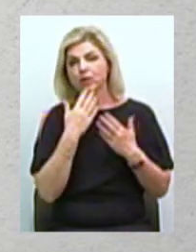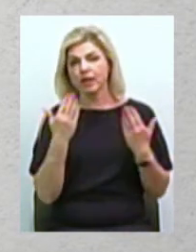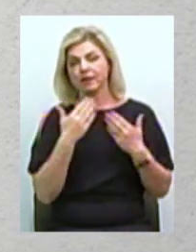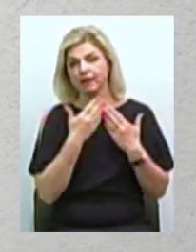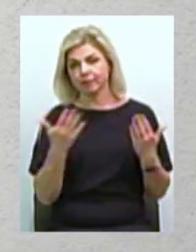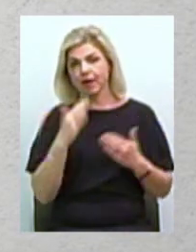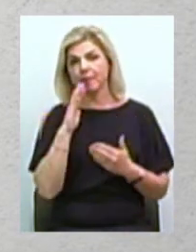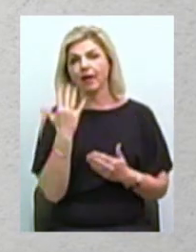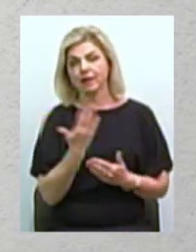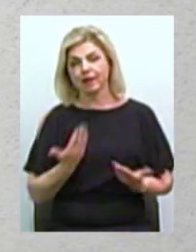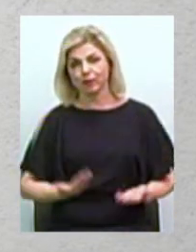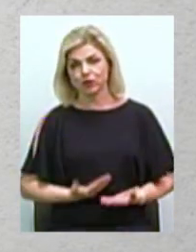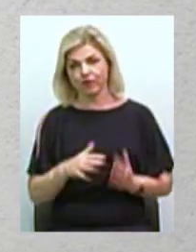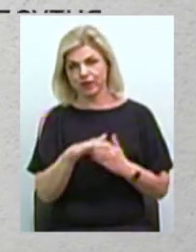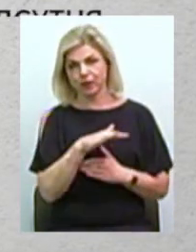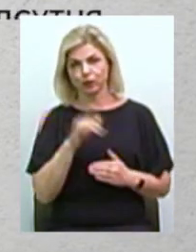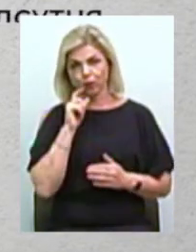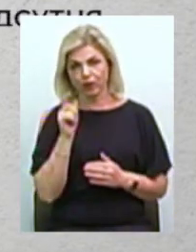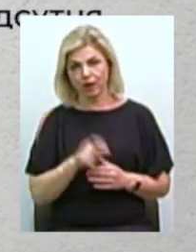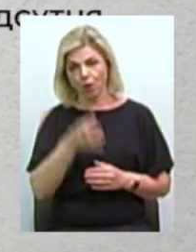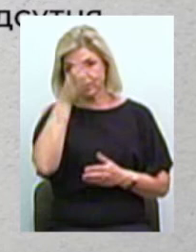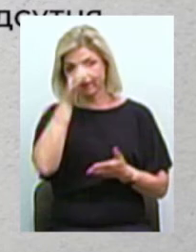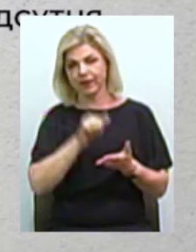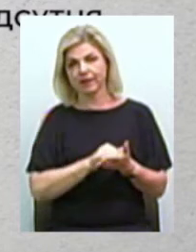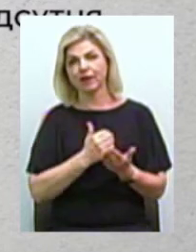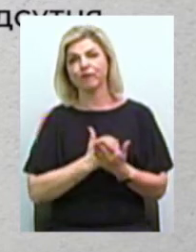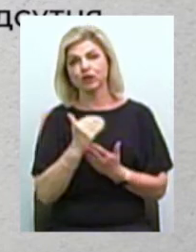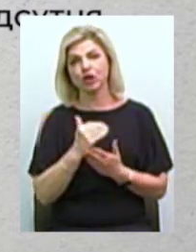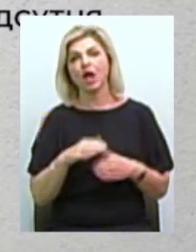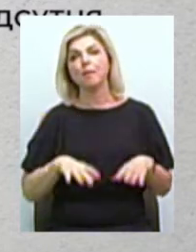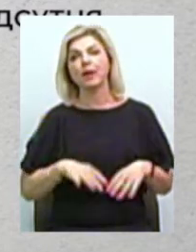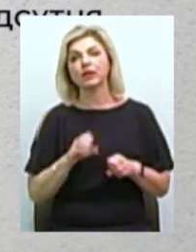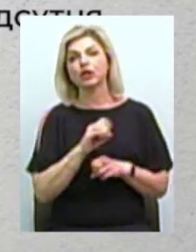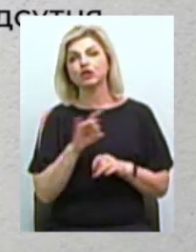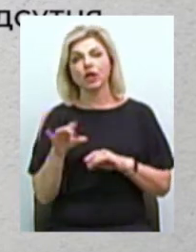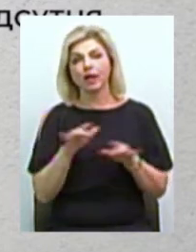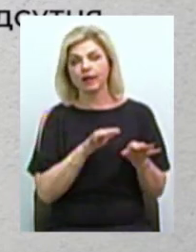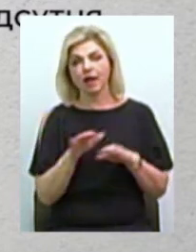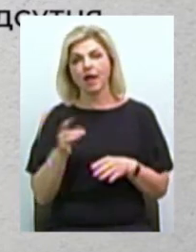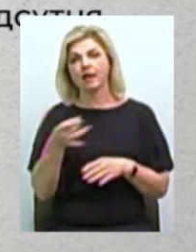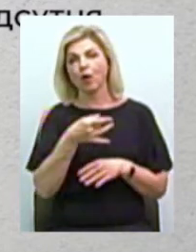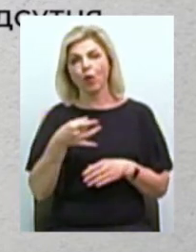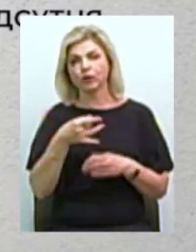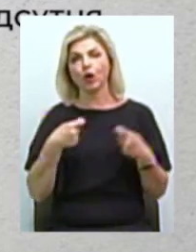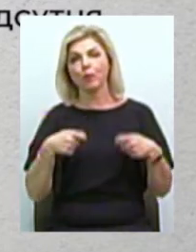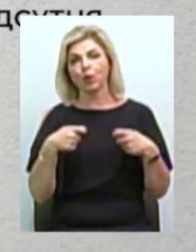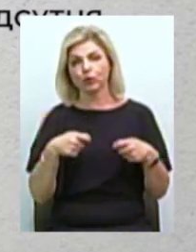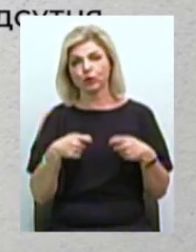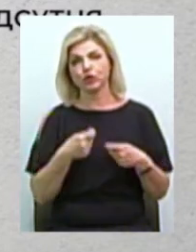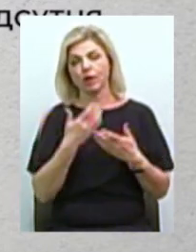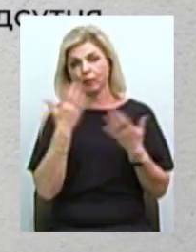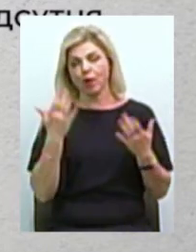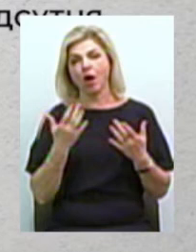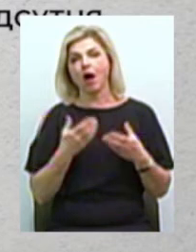проживає на території України Освіта вища Менеджер із збуту відділу регіональних продажів публічного